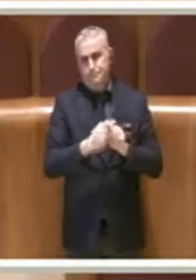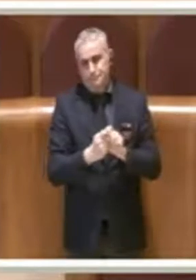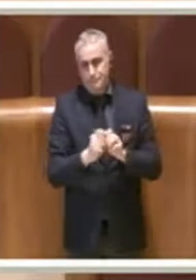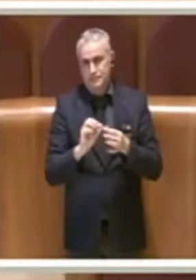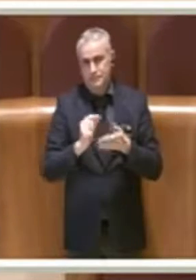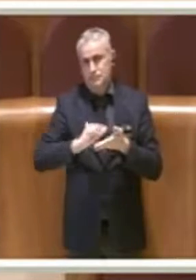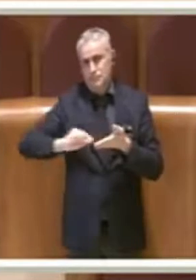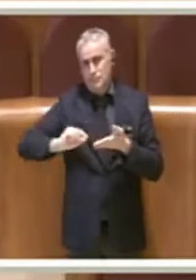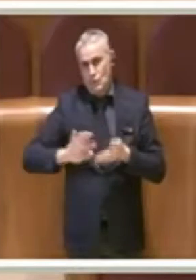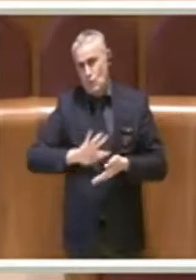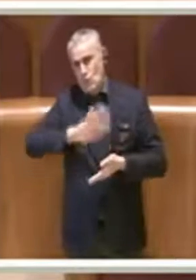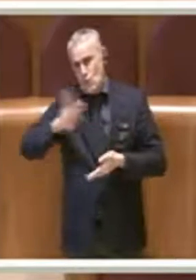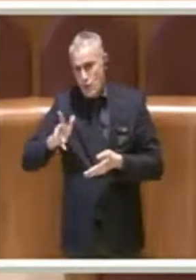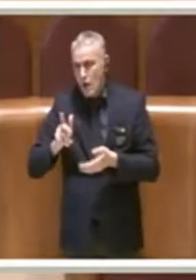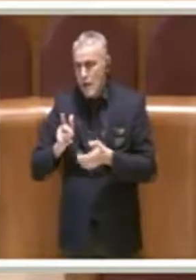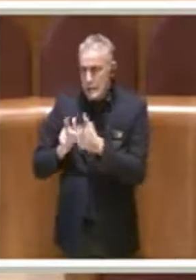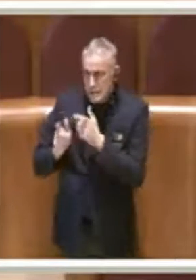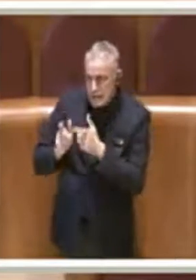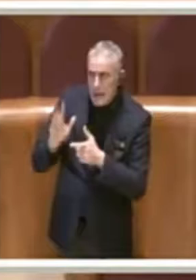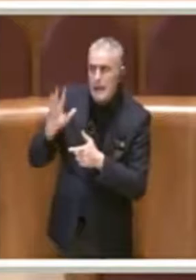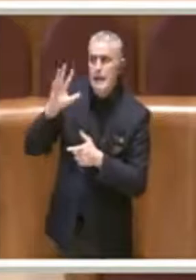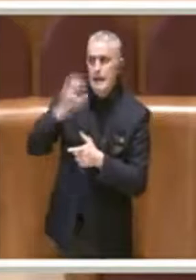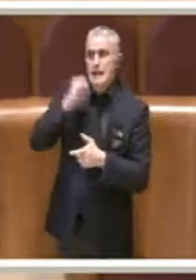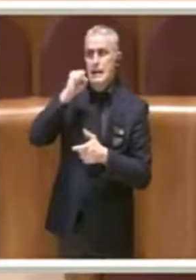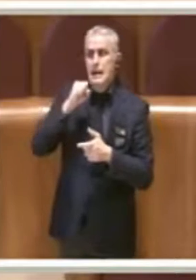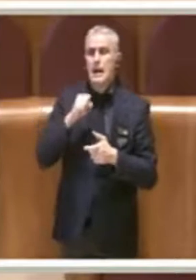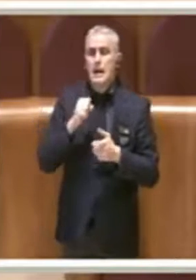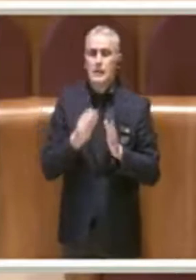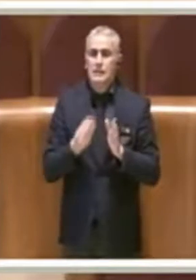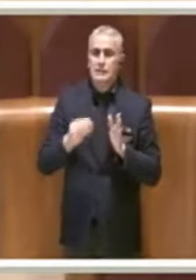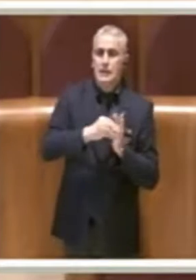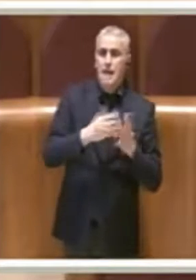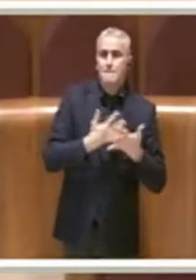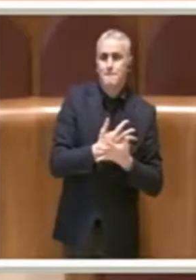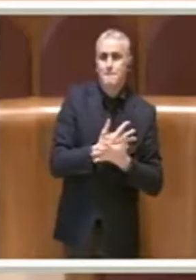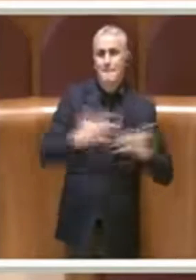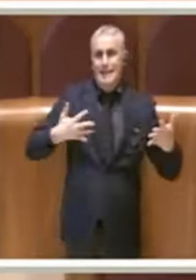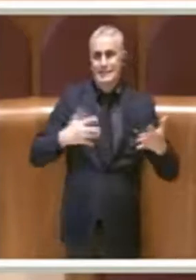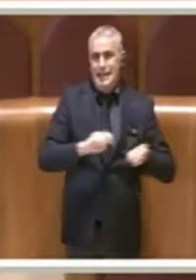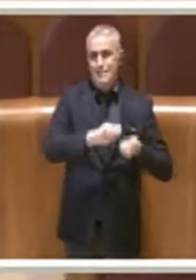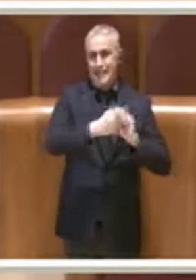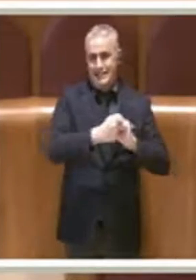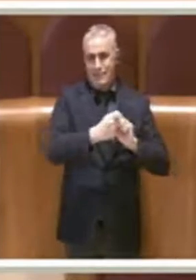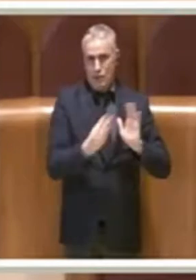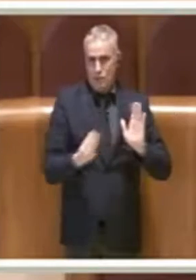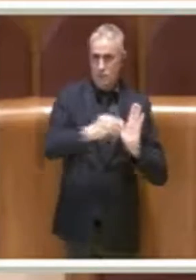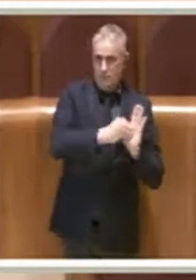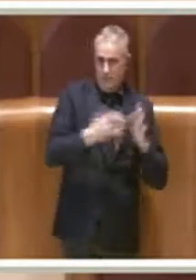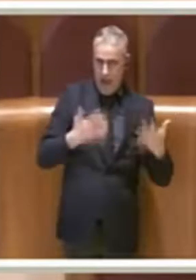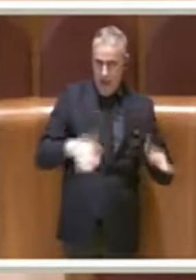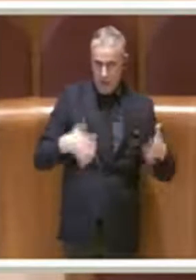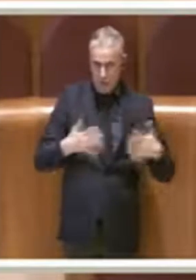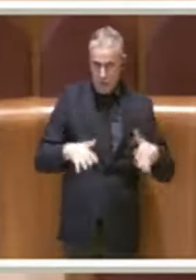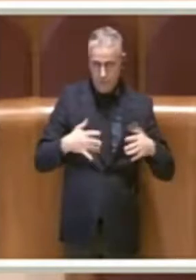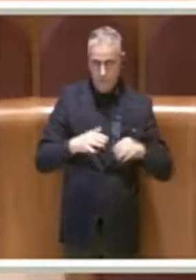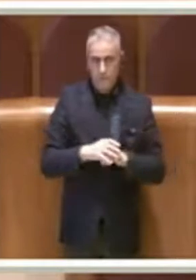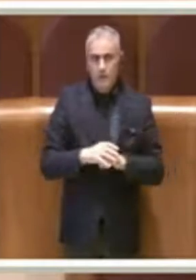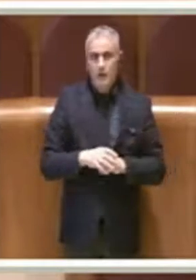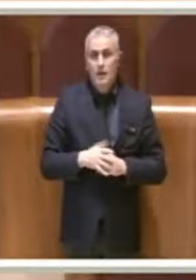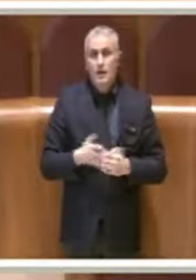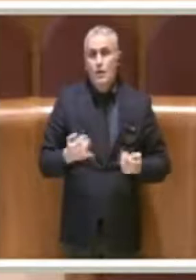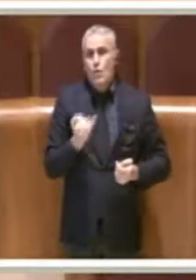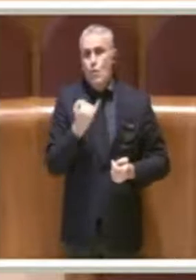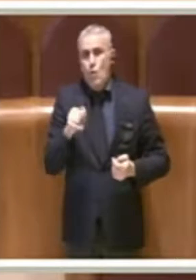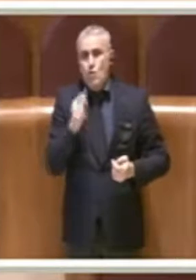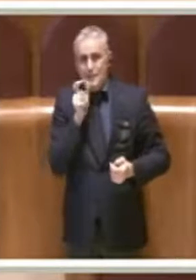determinato modo ma ne abbiamo colto il senso e l'abbiamo messo nel maxi emendamento ecco qui merita un'ultima parola